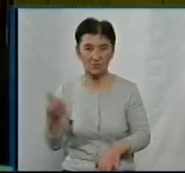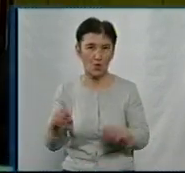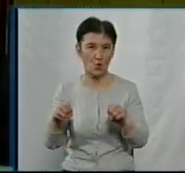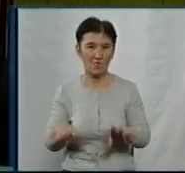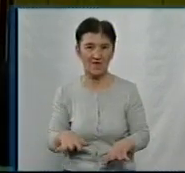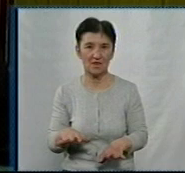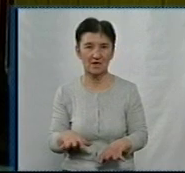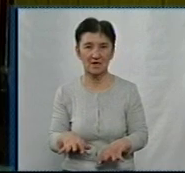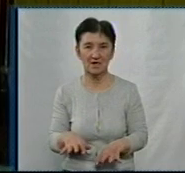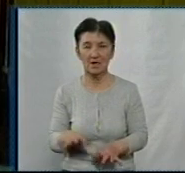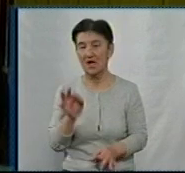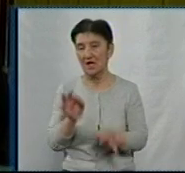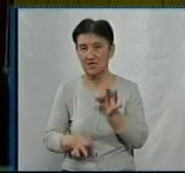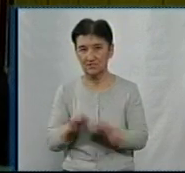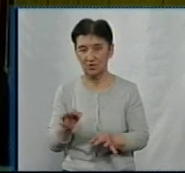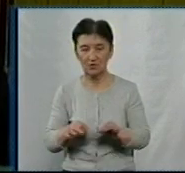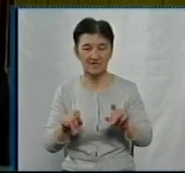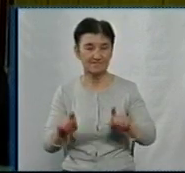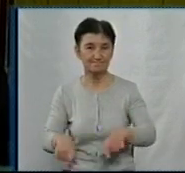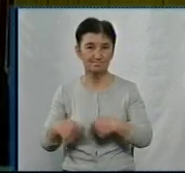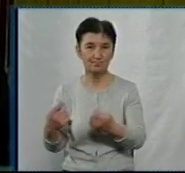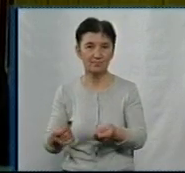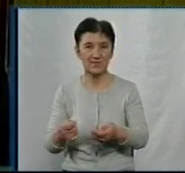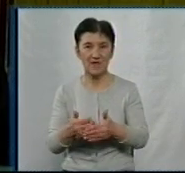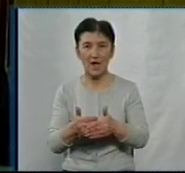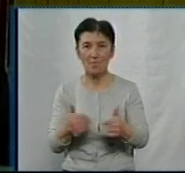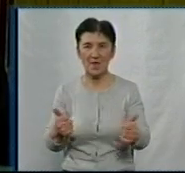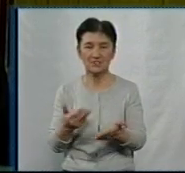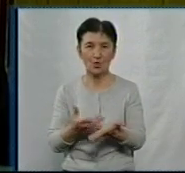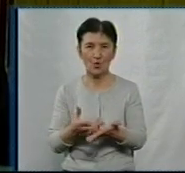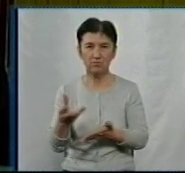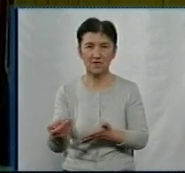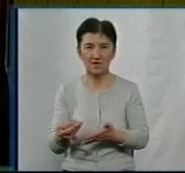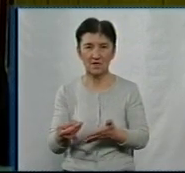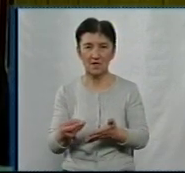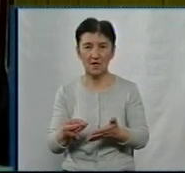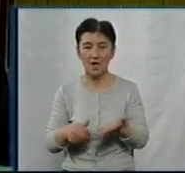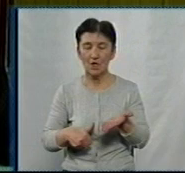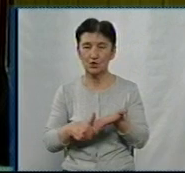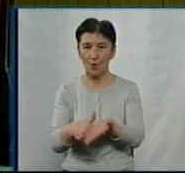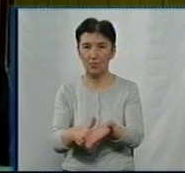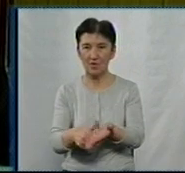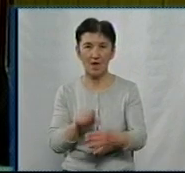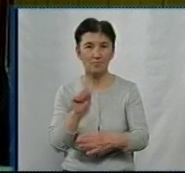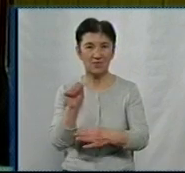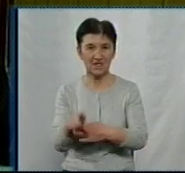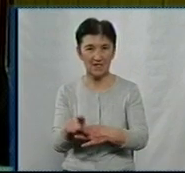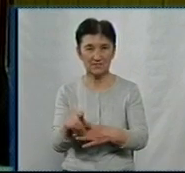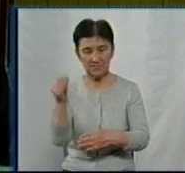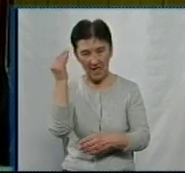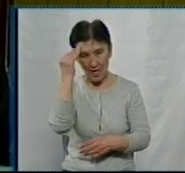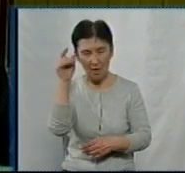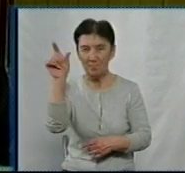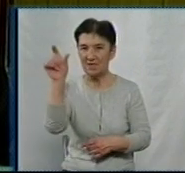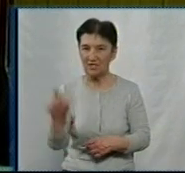Суд ухвалив доручити регіональному центру надання безоплатної іншторіної правової допомоги Миколаївської області, призначити підозрюваного Бондаренку